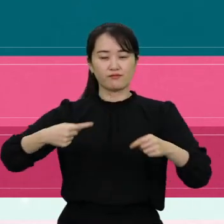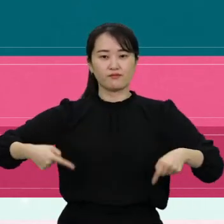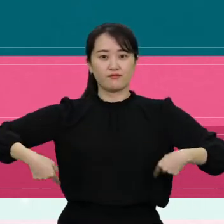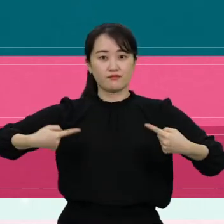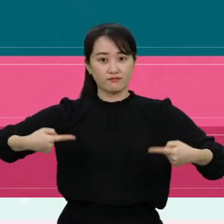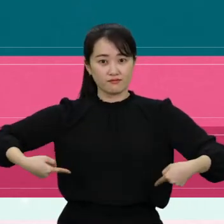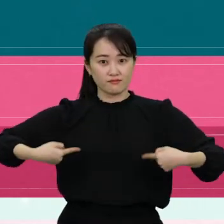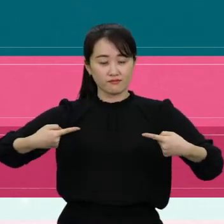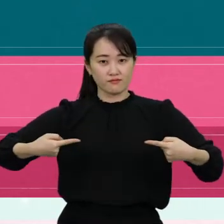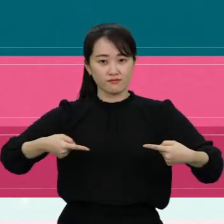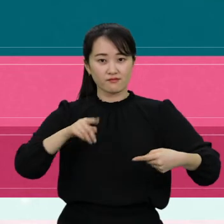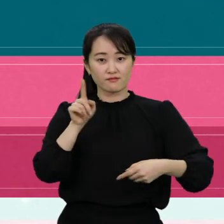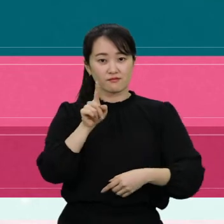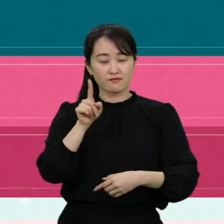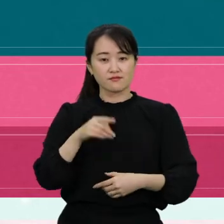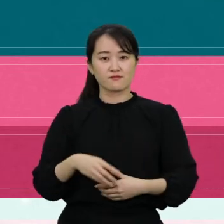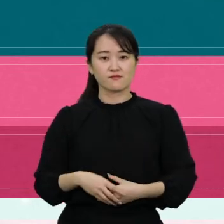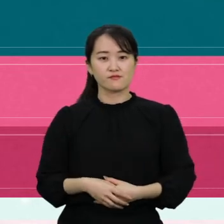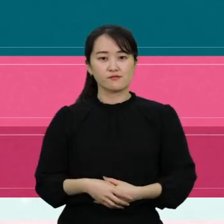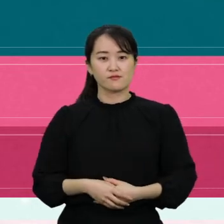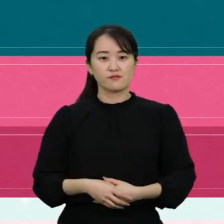필체어는 무엇에 해당할까요?